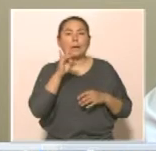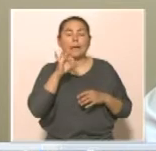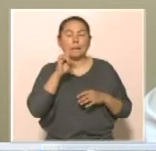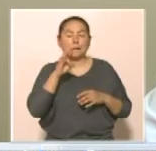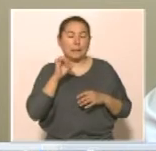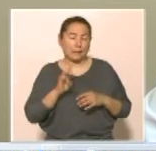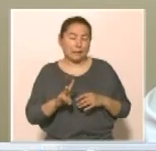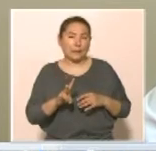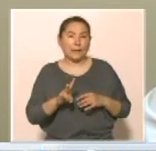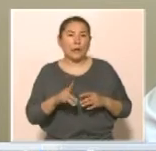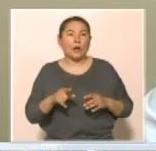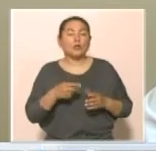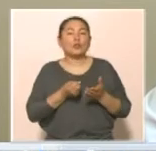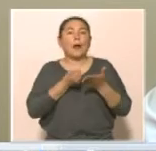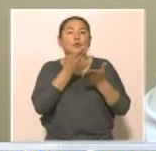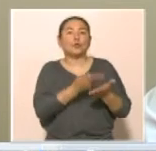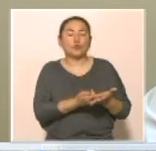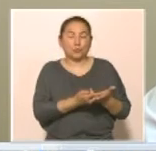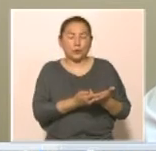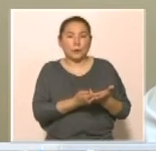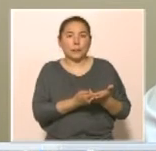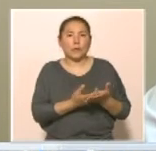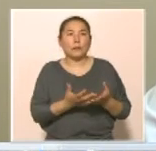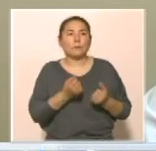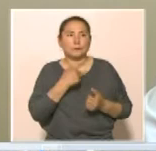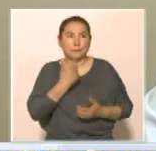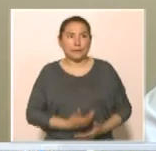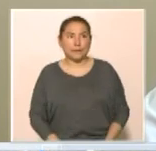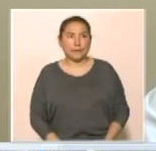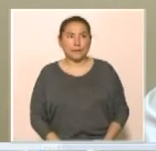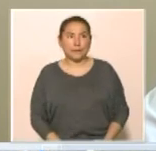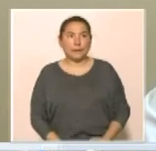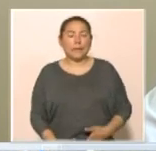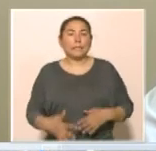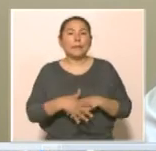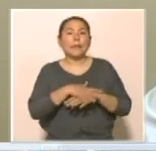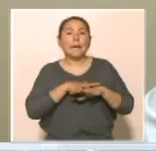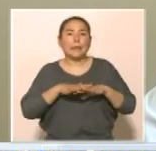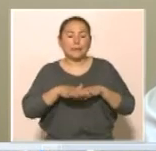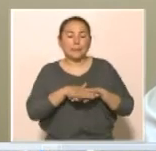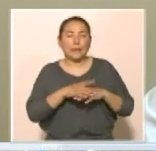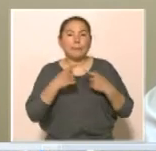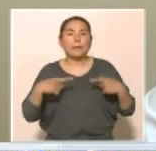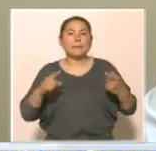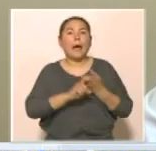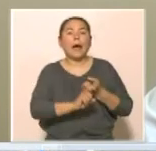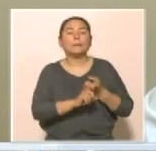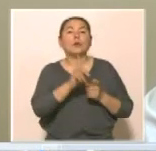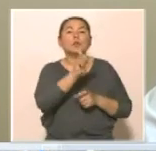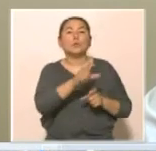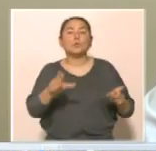жатқызылып, сынамалар алып жатырмыз. Енді басқа контактта болған